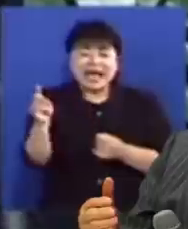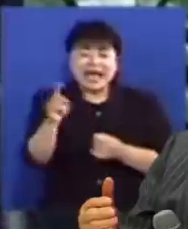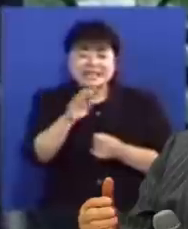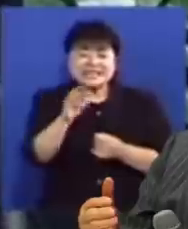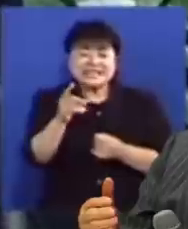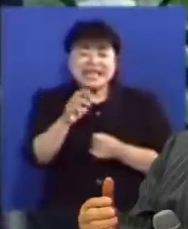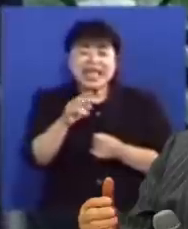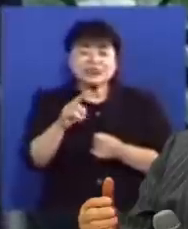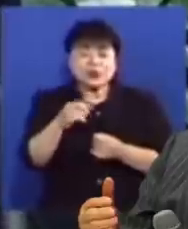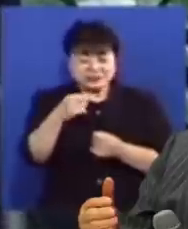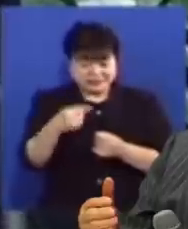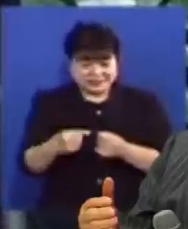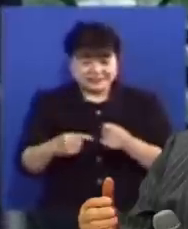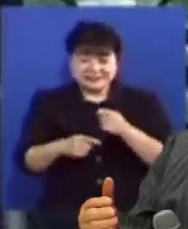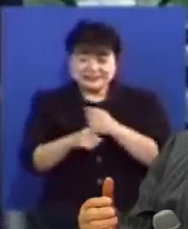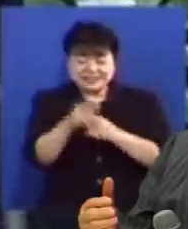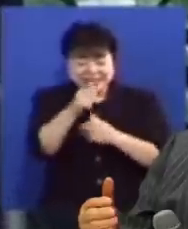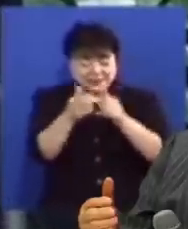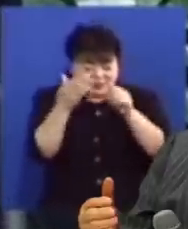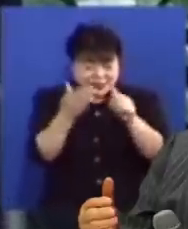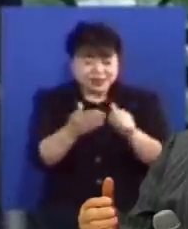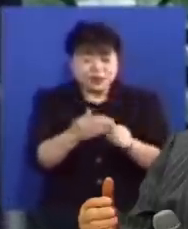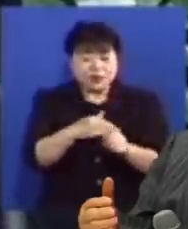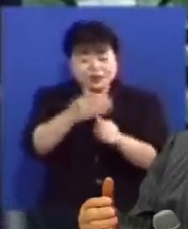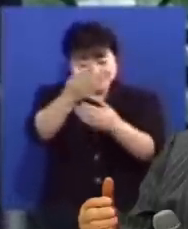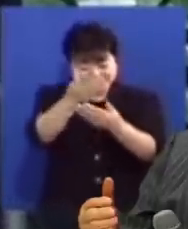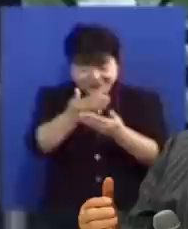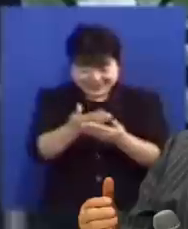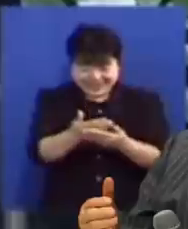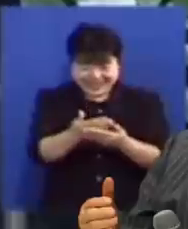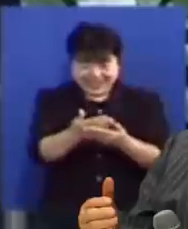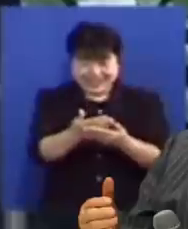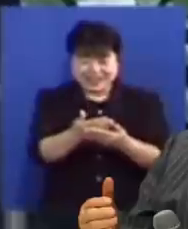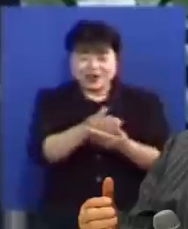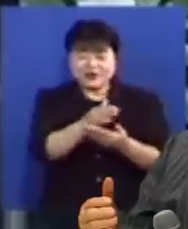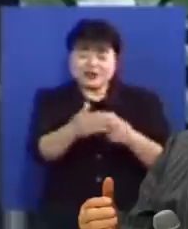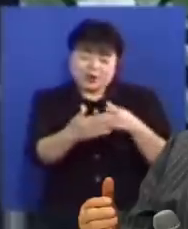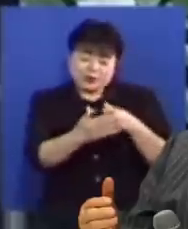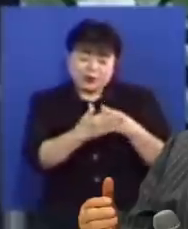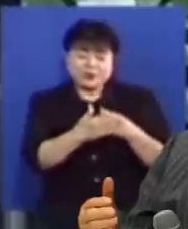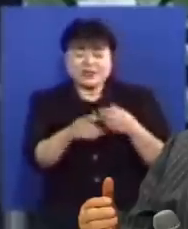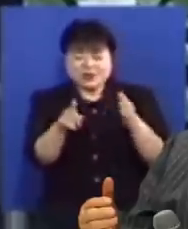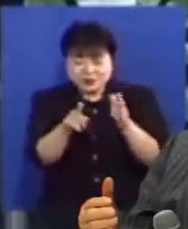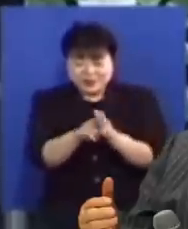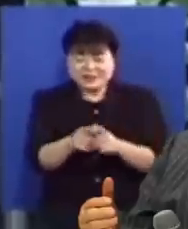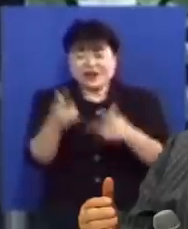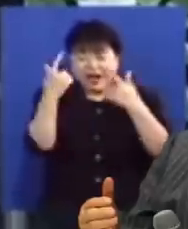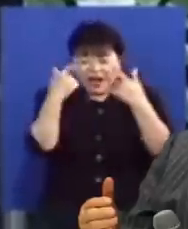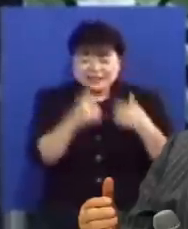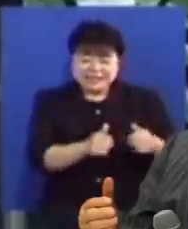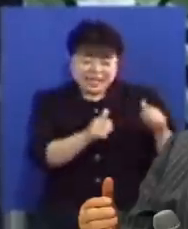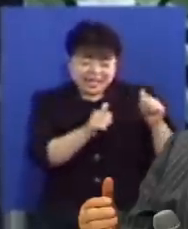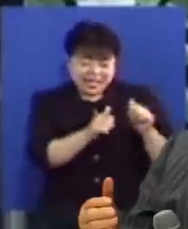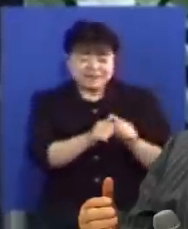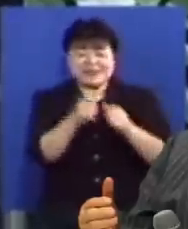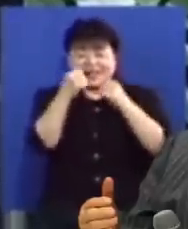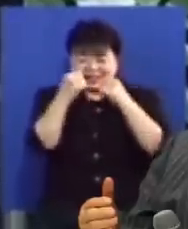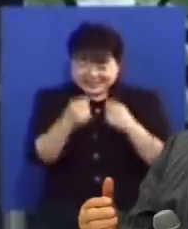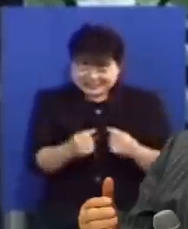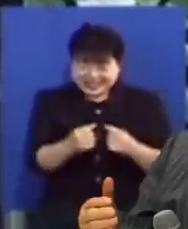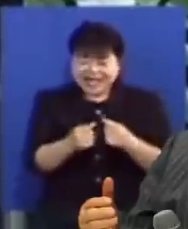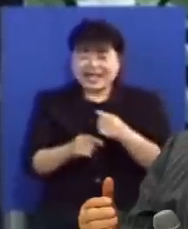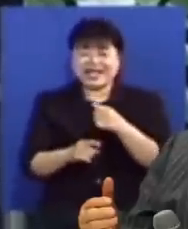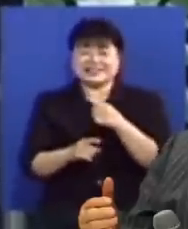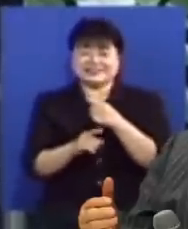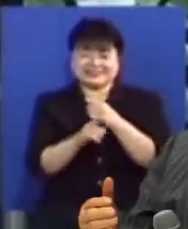그 의미는 뭐냐면 하나님께로부터 보내심을 받아 우리를 돕기 위해서 항상 함께 계시니라는 것입니다